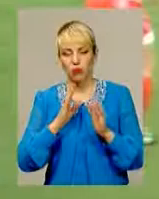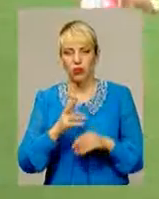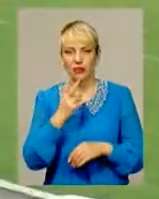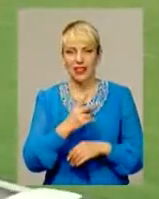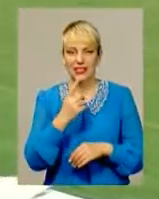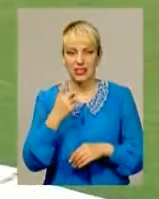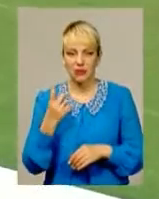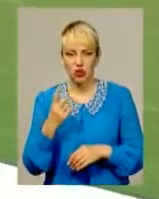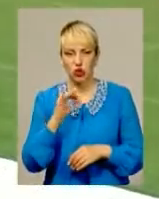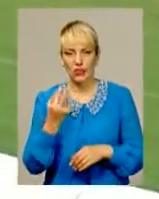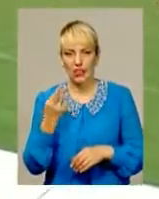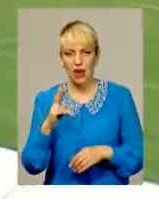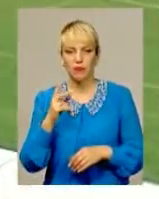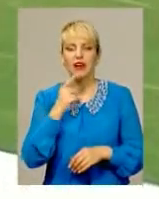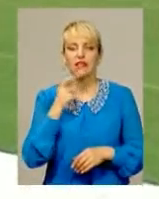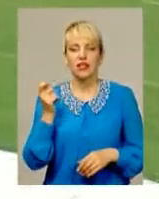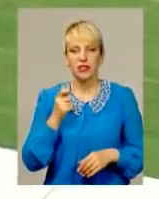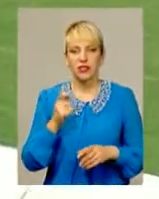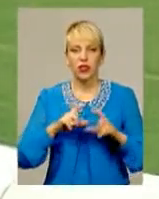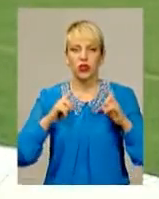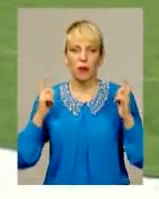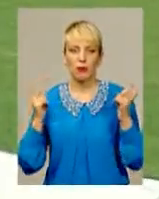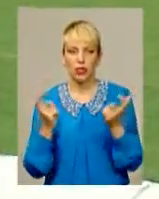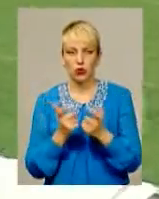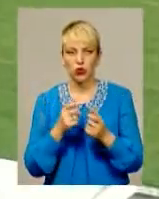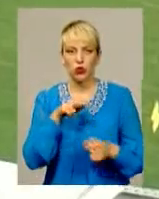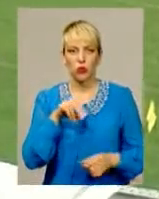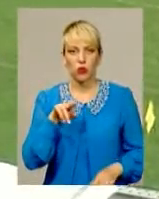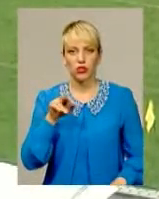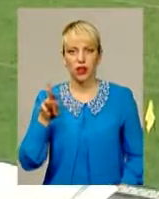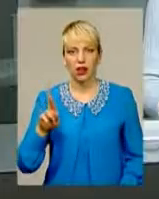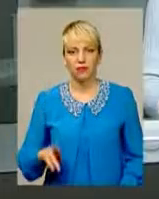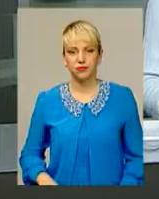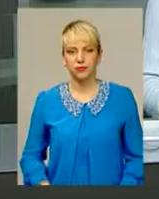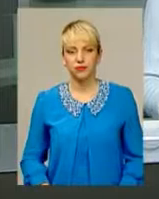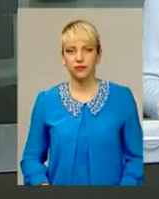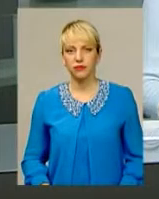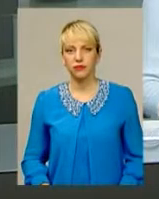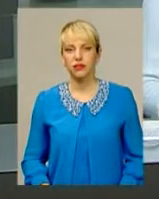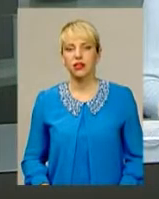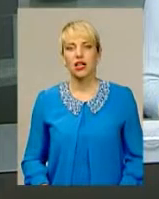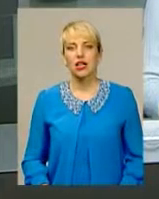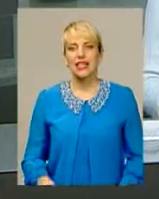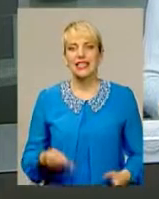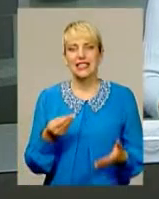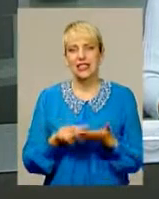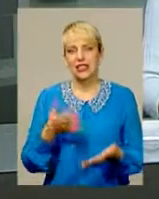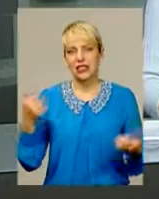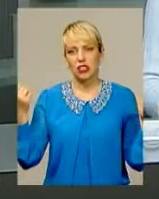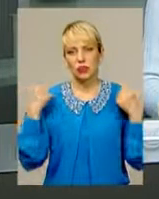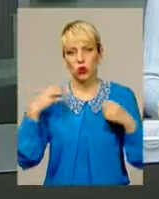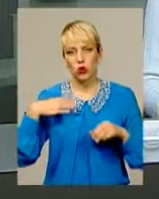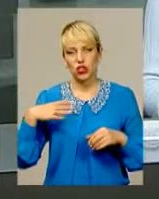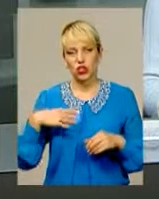Поділля о 9.30. Ярослав Антошевський, Віктор Кривий – для інформаційного випуску. Отож, цінителів спорту